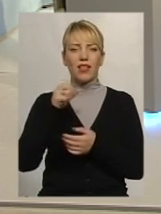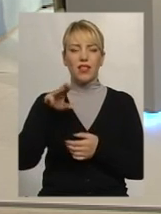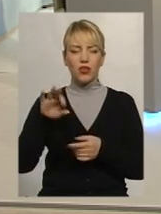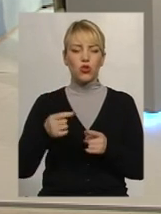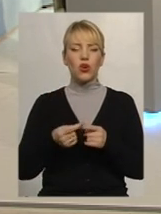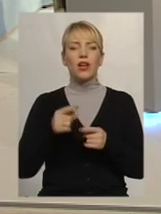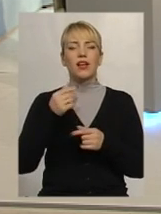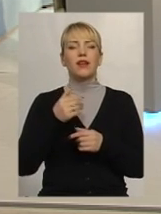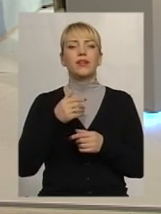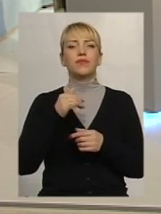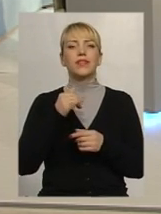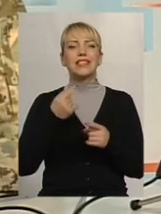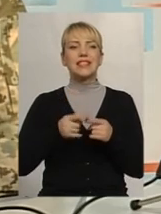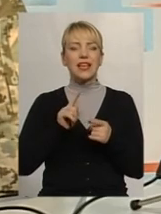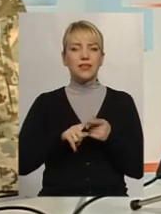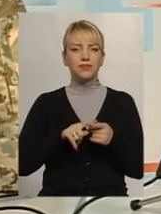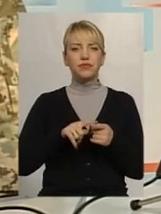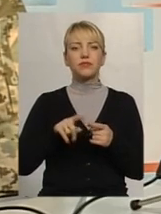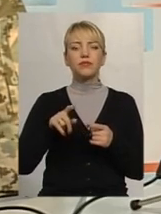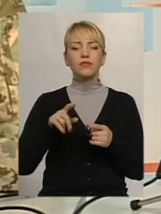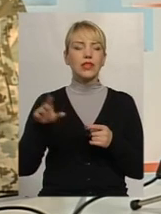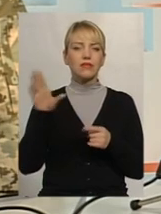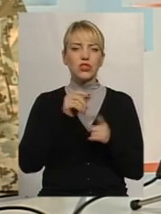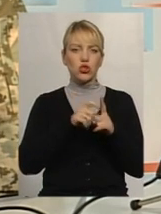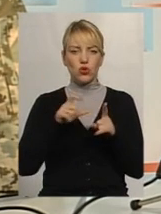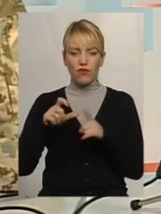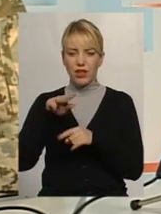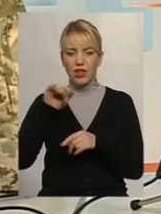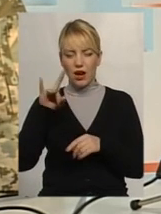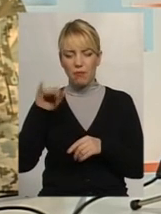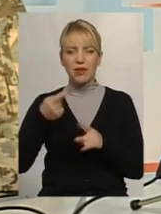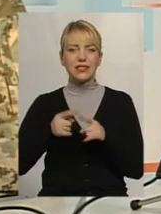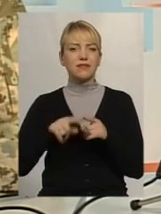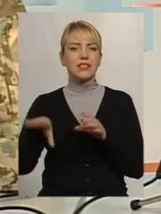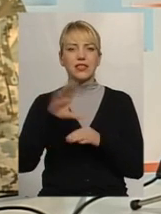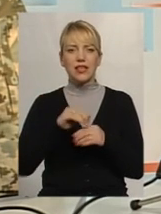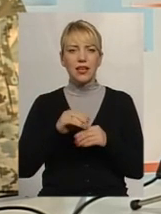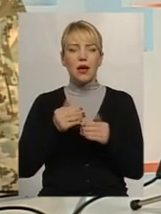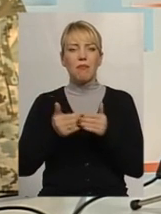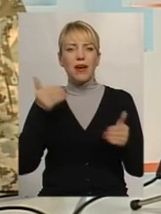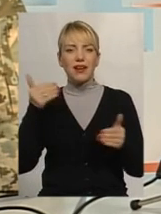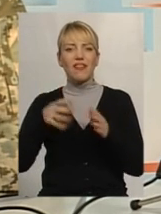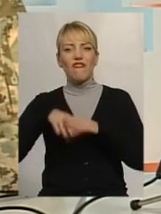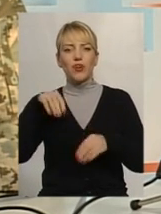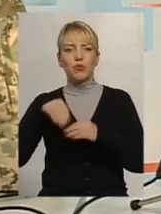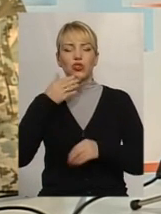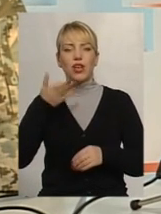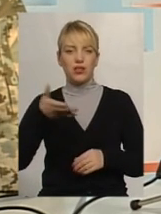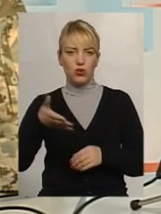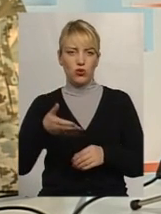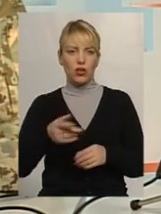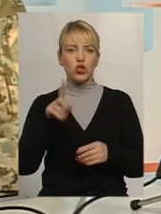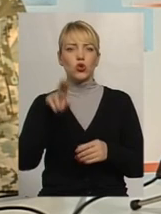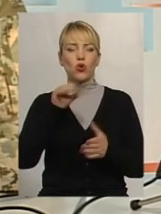така передвиборча риторика, з приводу якого фінансування. Фактично, кожна країна,